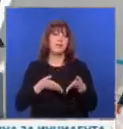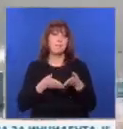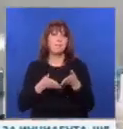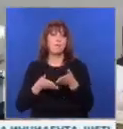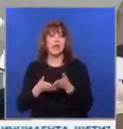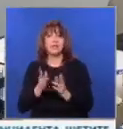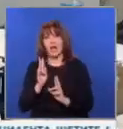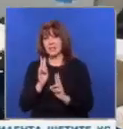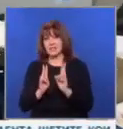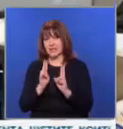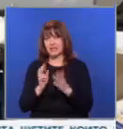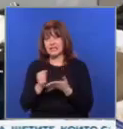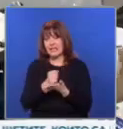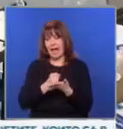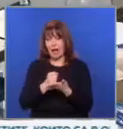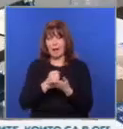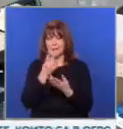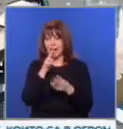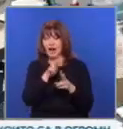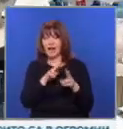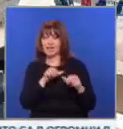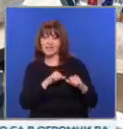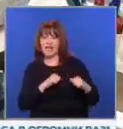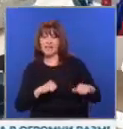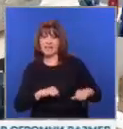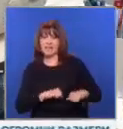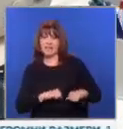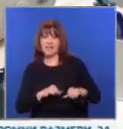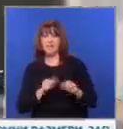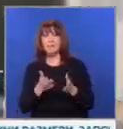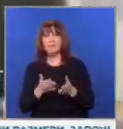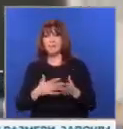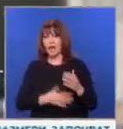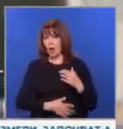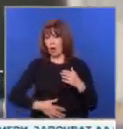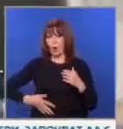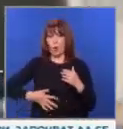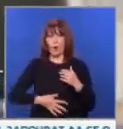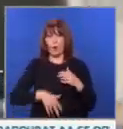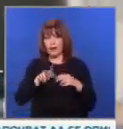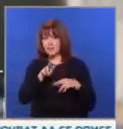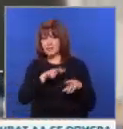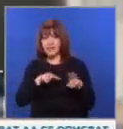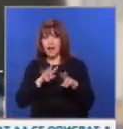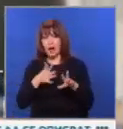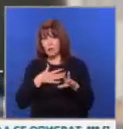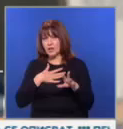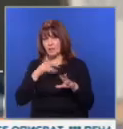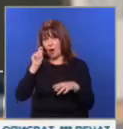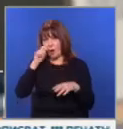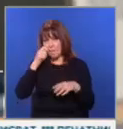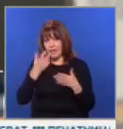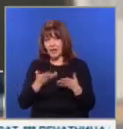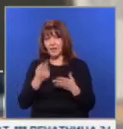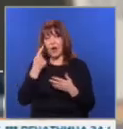съгласува терапия, гледа се сърцето с ехо, кардиография, корема се, гледа да ако имат оплаквания от зоната,